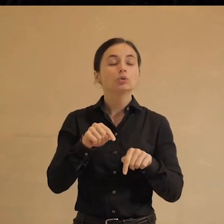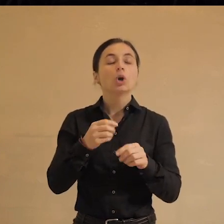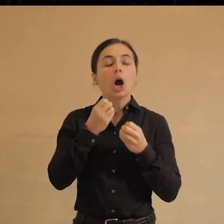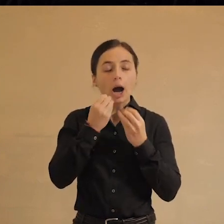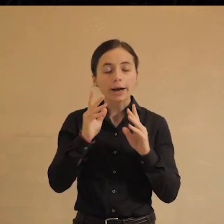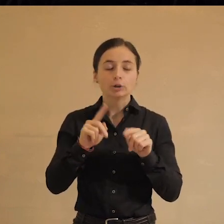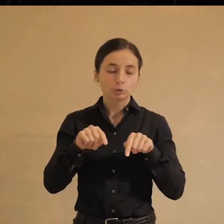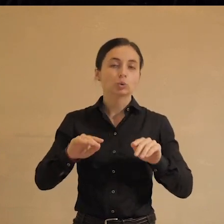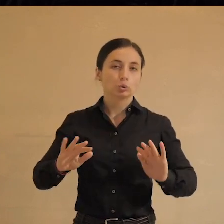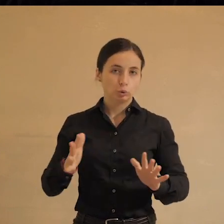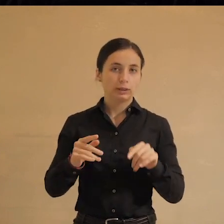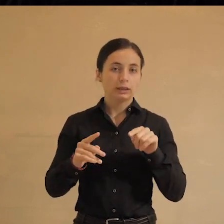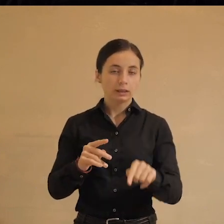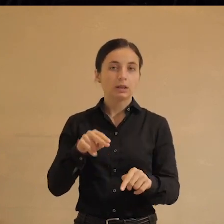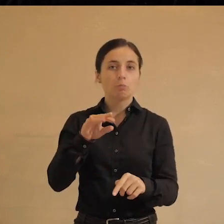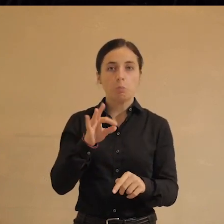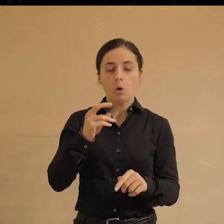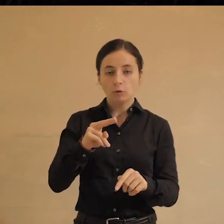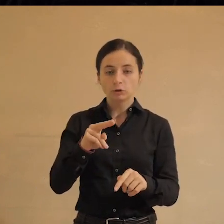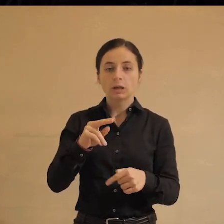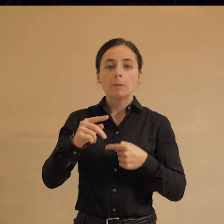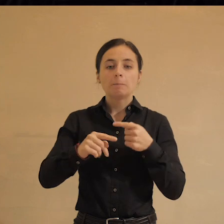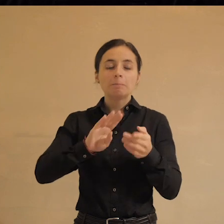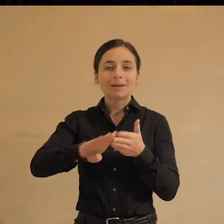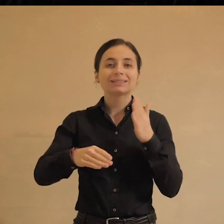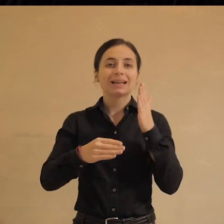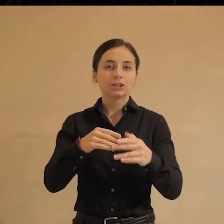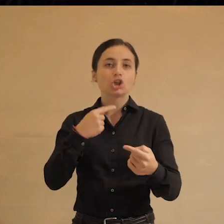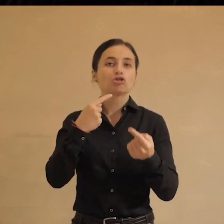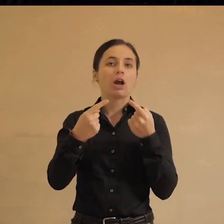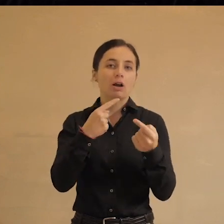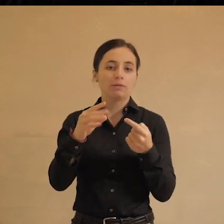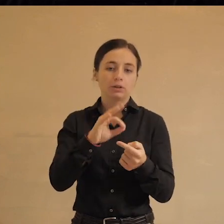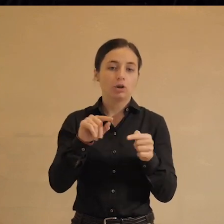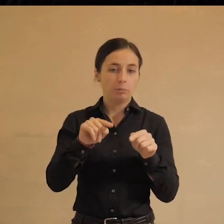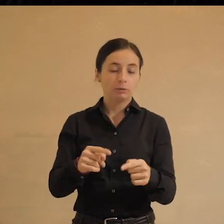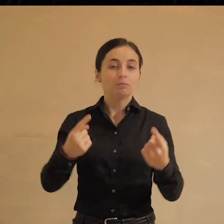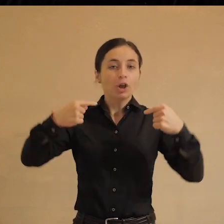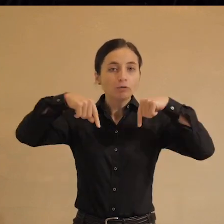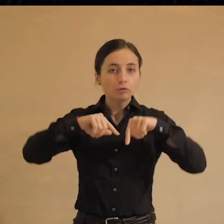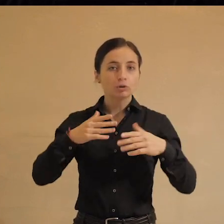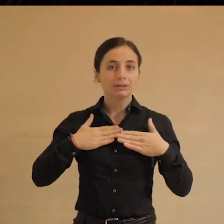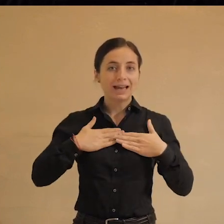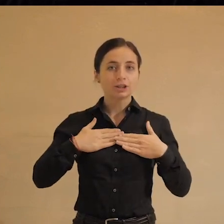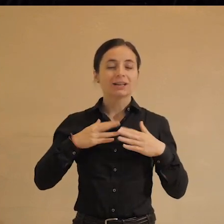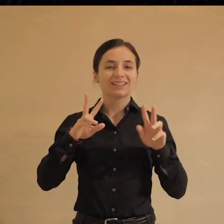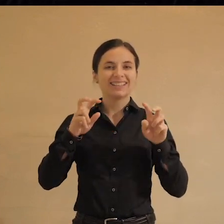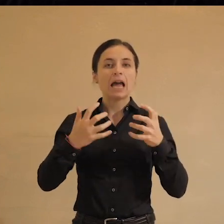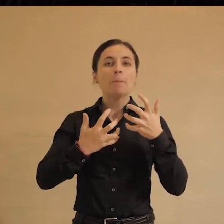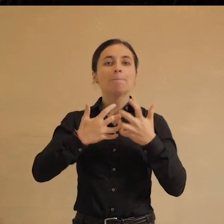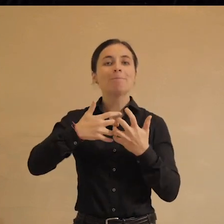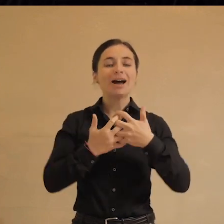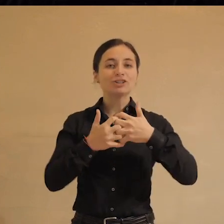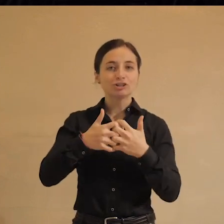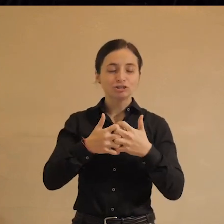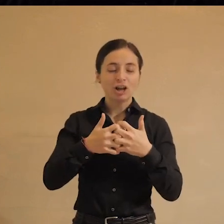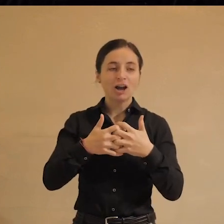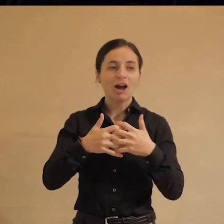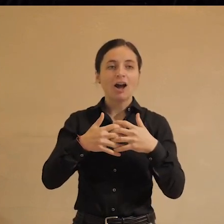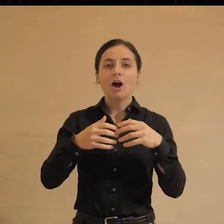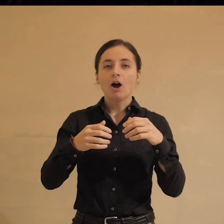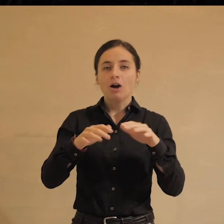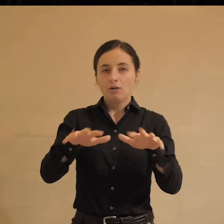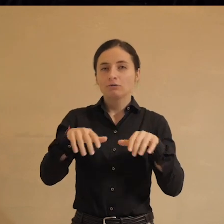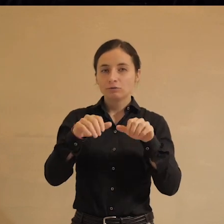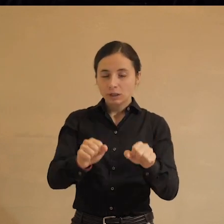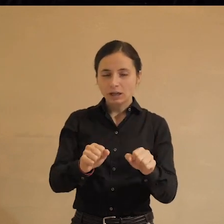она случилась. Это даст повод бесконечно об этом говорить. Кроме того, внутри нашей машины власти, как вы понимаете, есть желающие сказать, что это